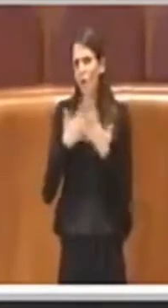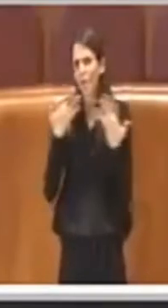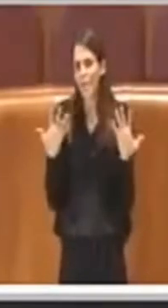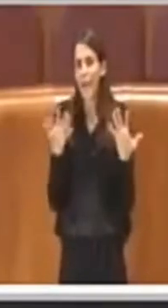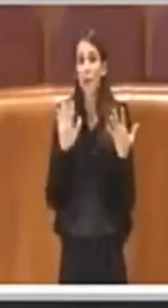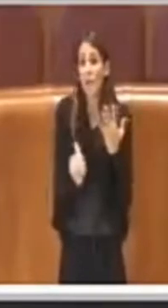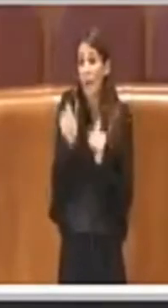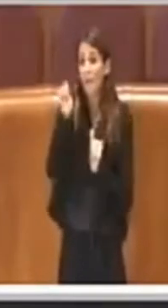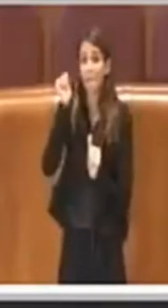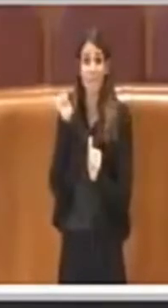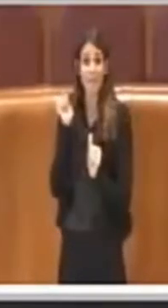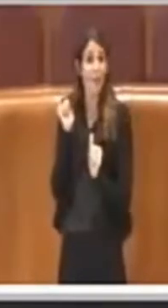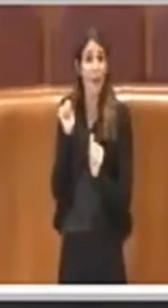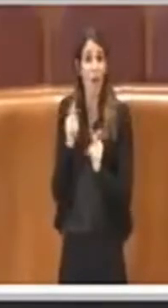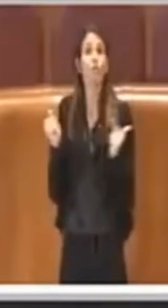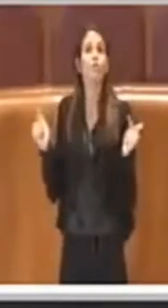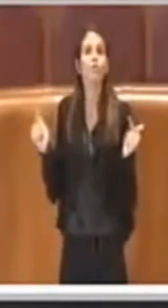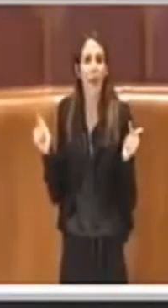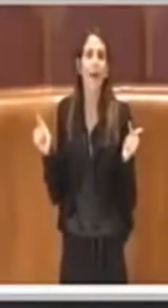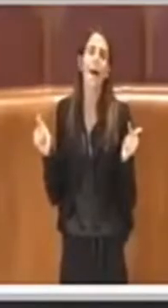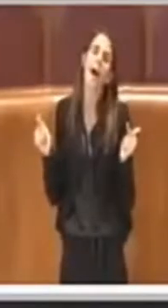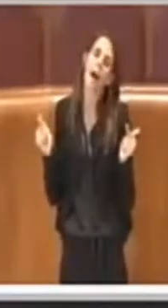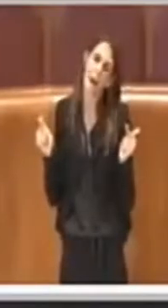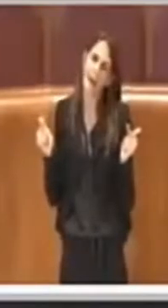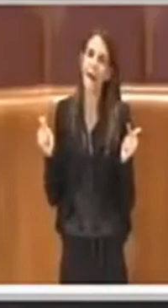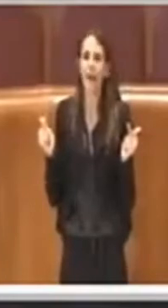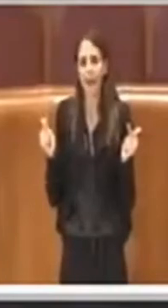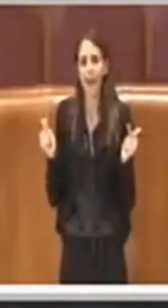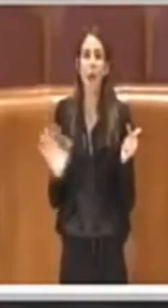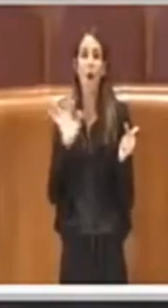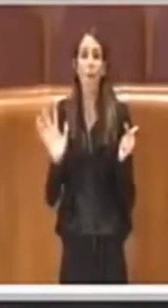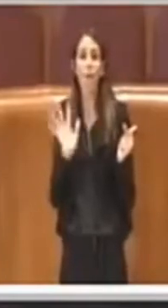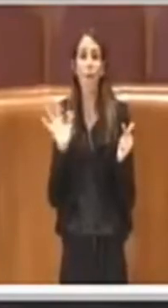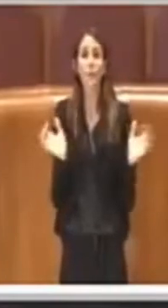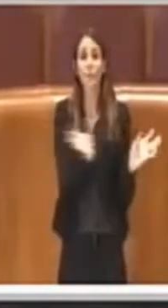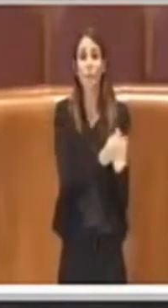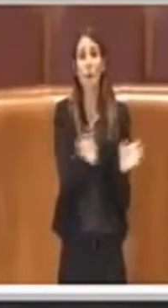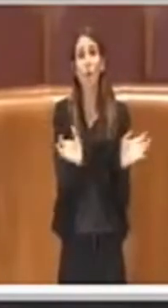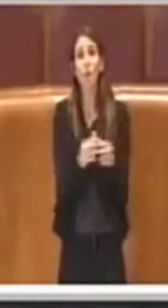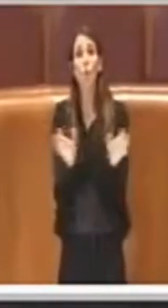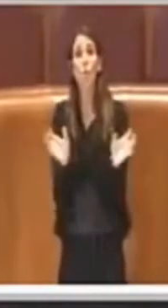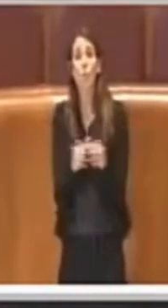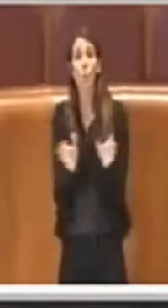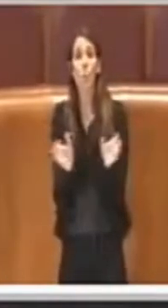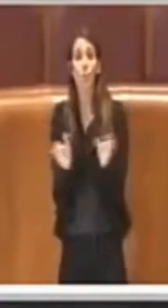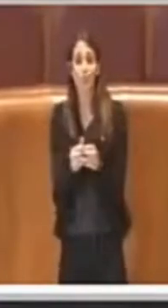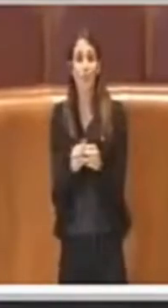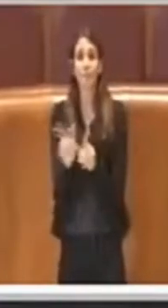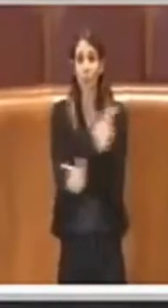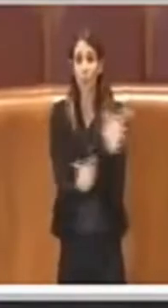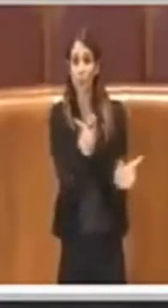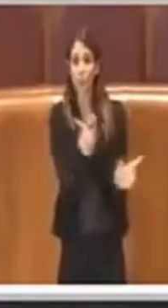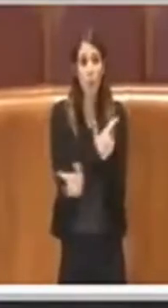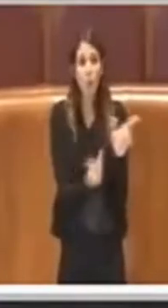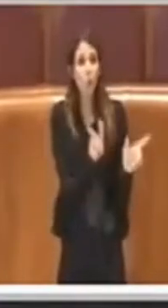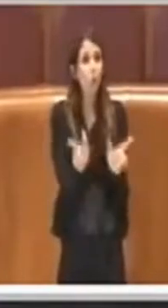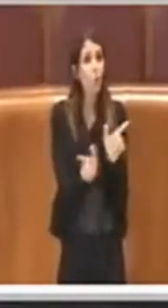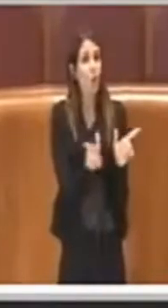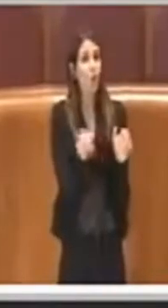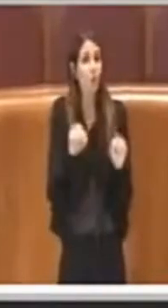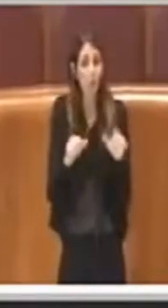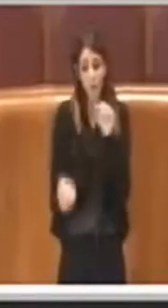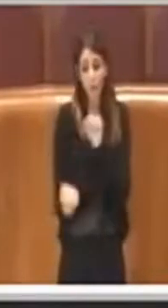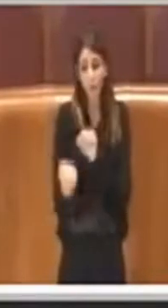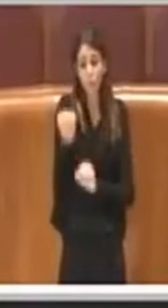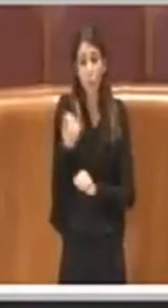non c'era e forse era quello che faceva gioco alle lobby, forse era la mancanza di regole certe e di criteri che in passato ha